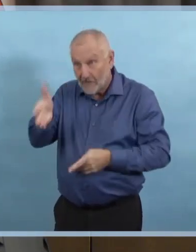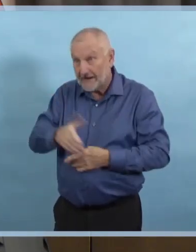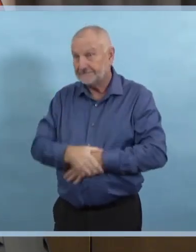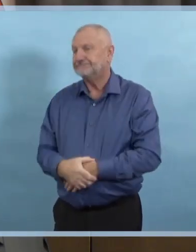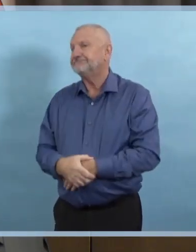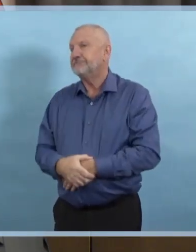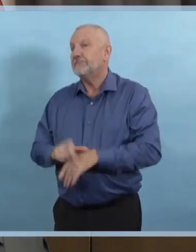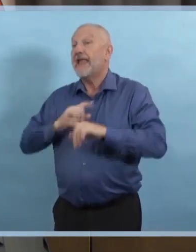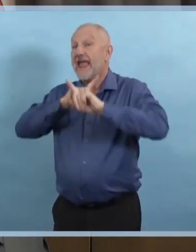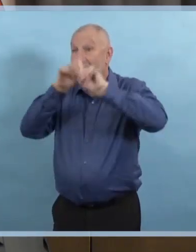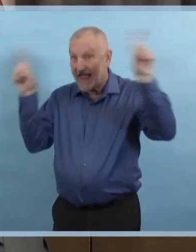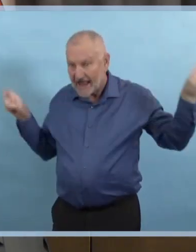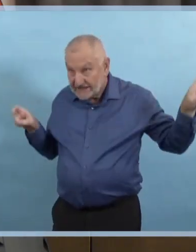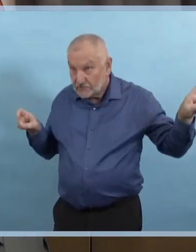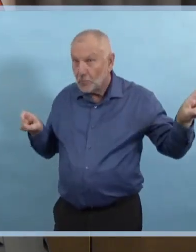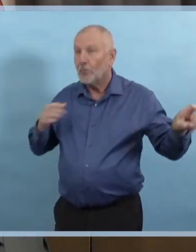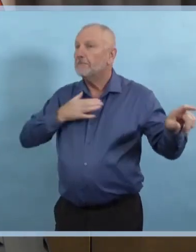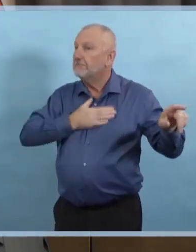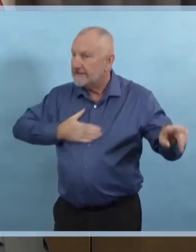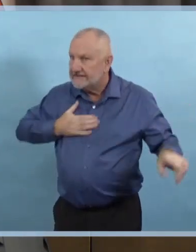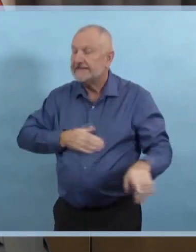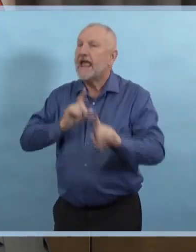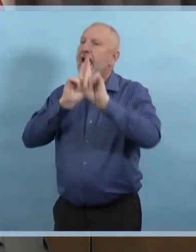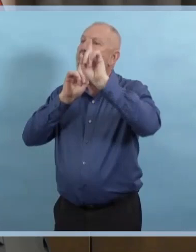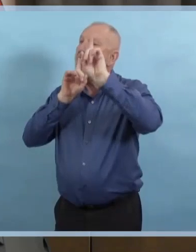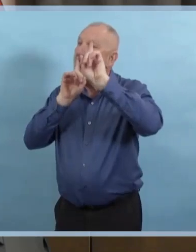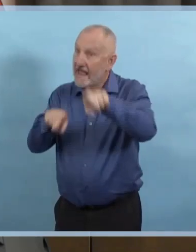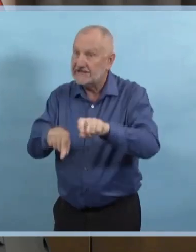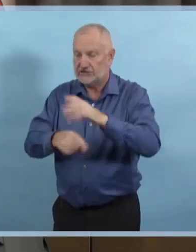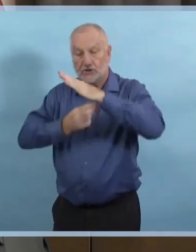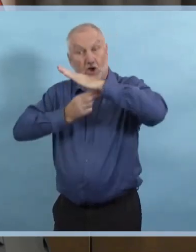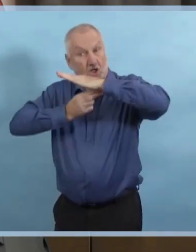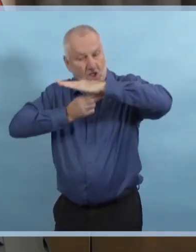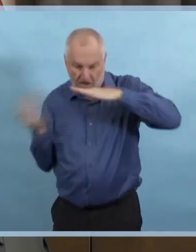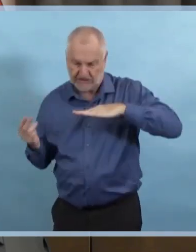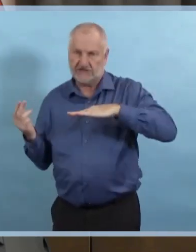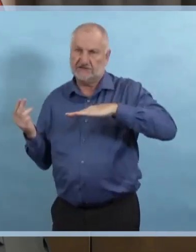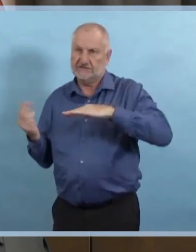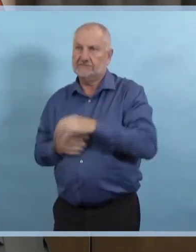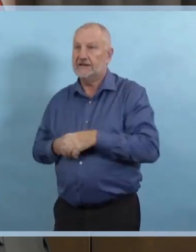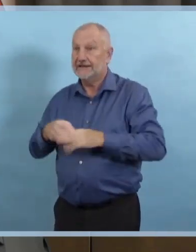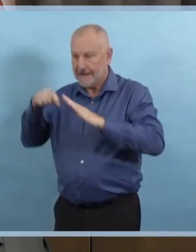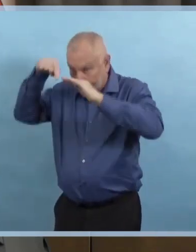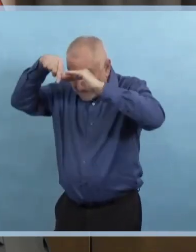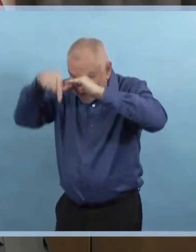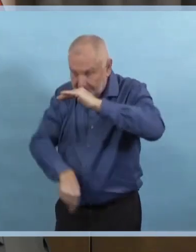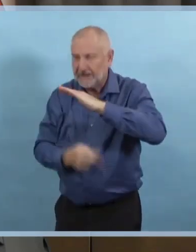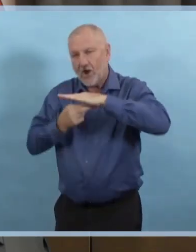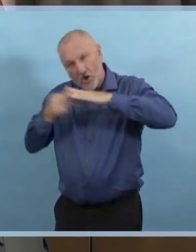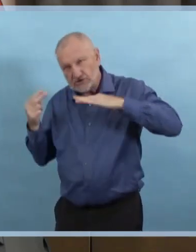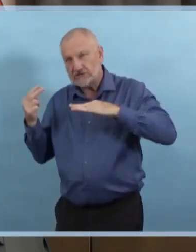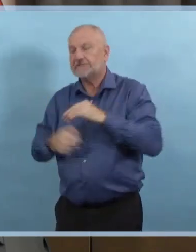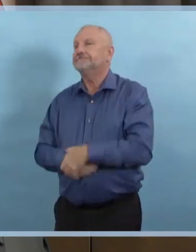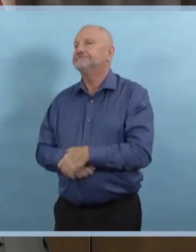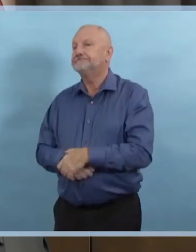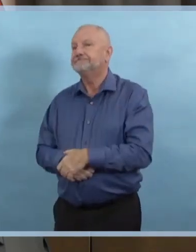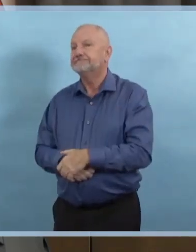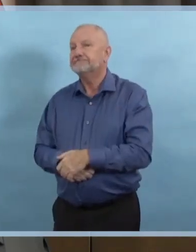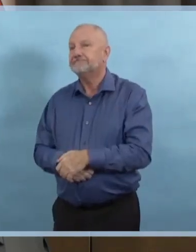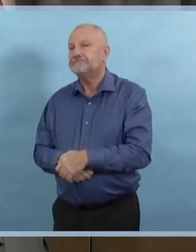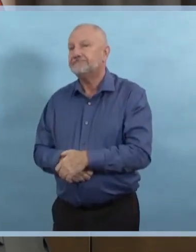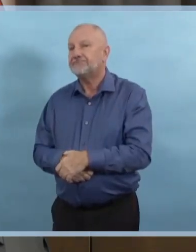et en donnant tous les renseignements lorsque vous cherchez à obtenir des soins. Donc, nous arrivons à ce qui sera